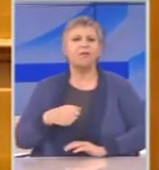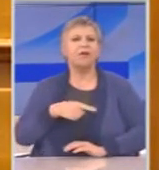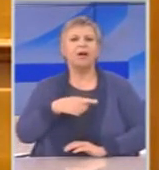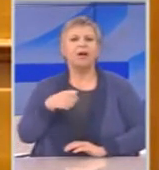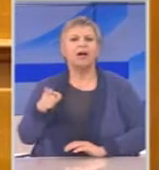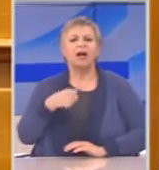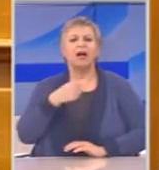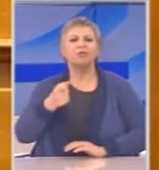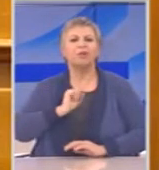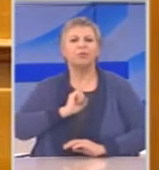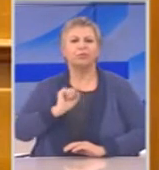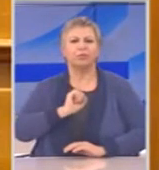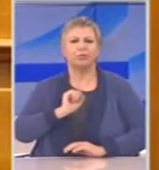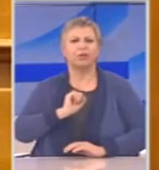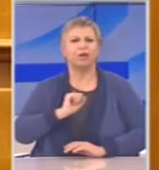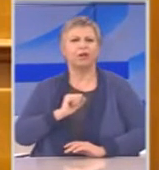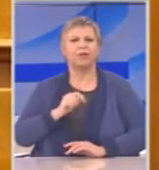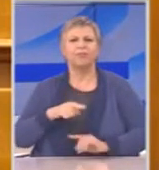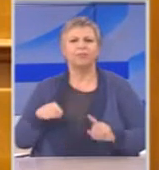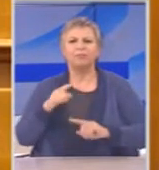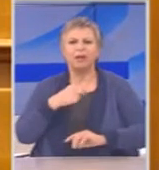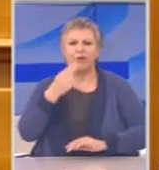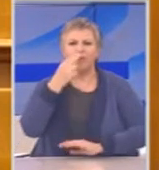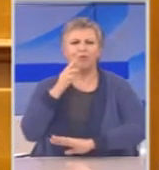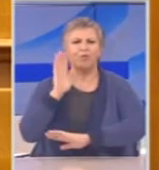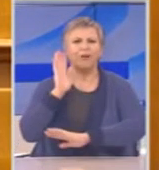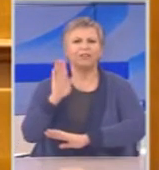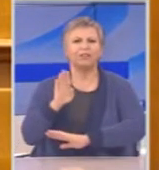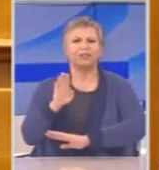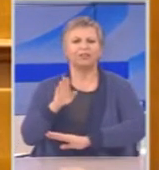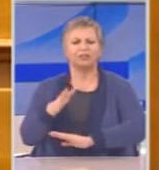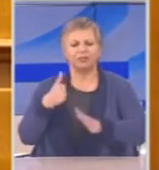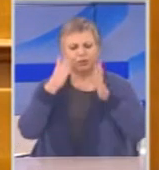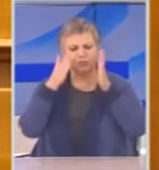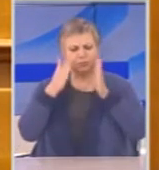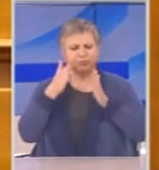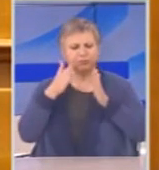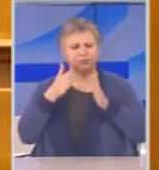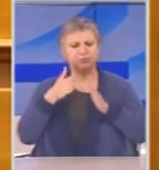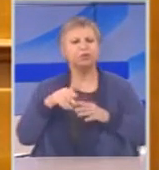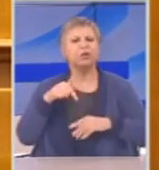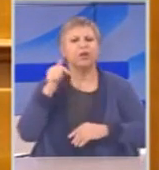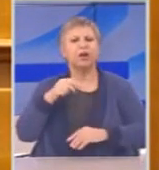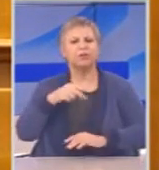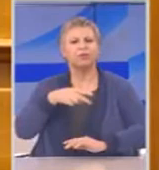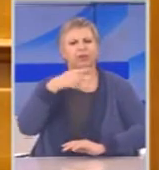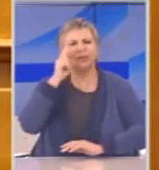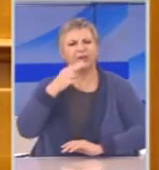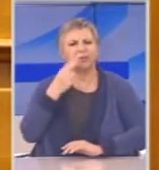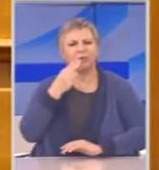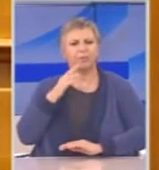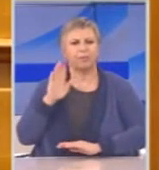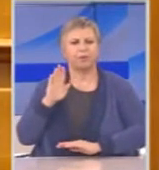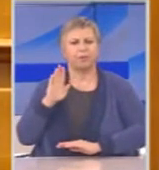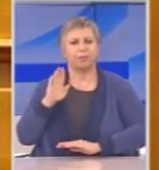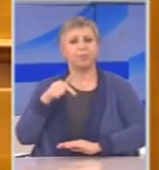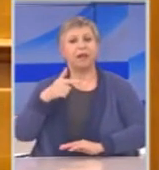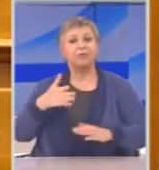τους φασίστες και τους νεζιστές. Νομίζω ότι αυτή η αναφορά μου ήταν αναγκαία.